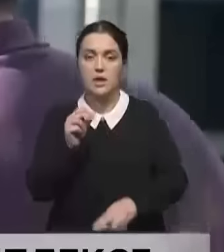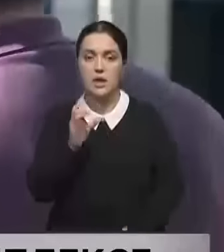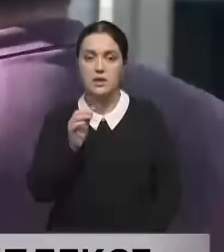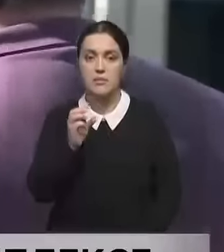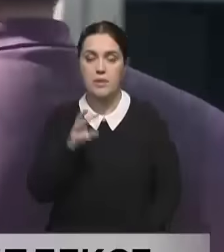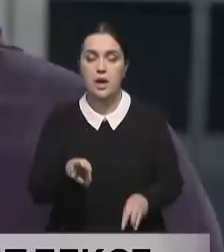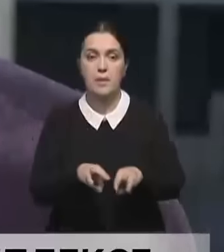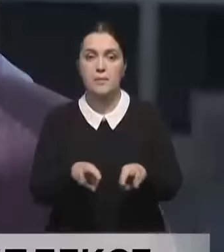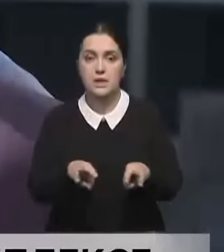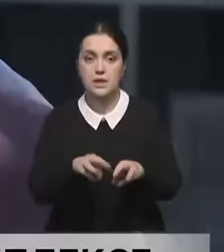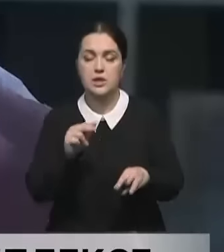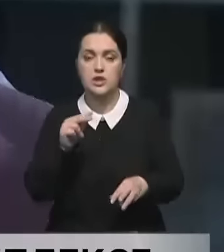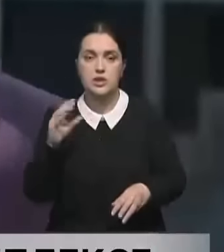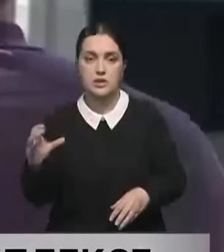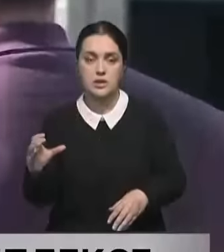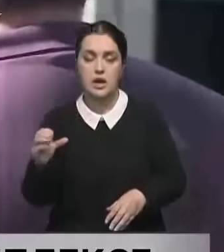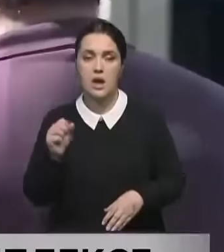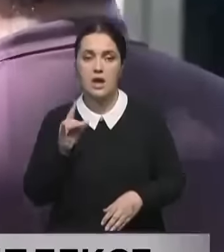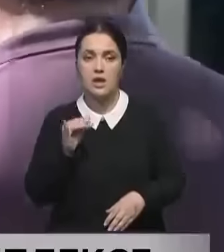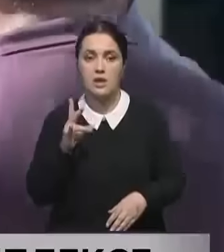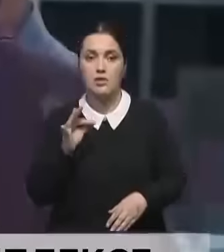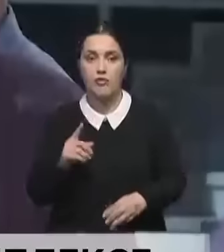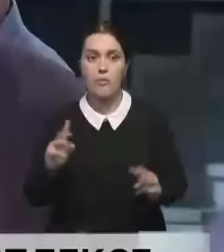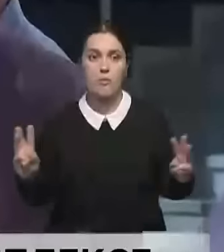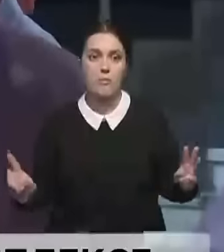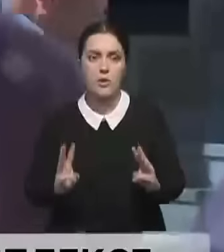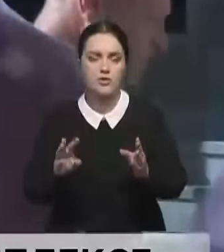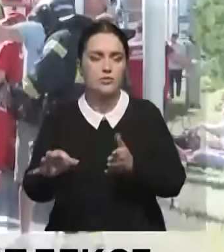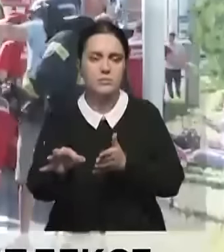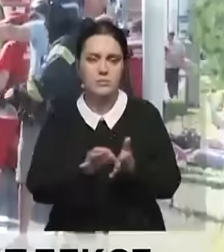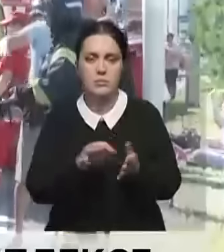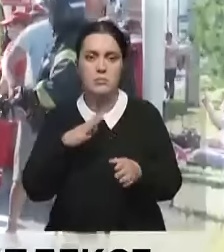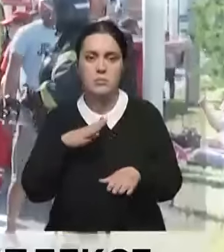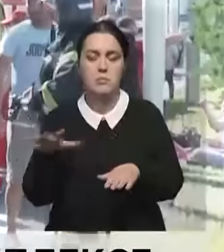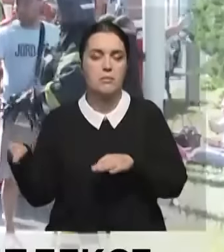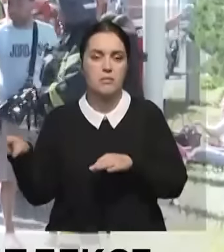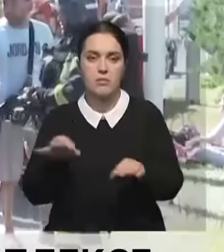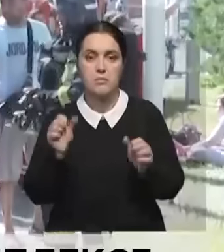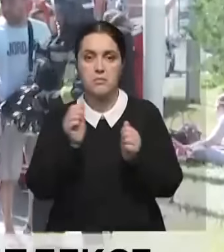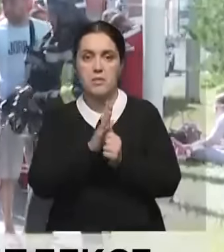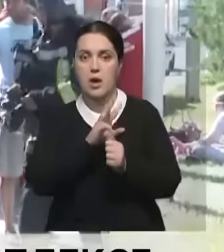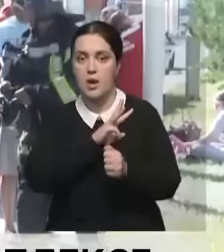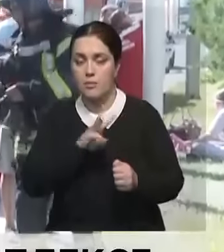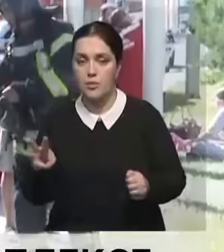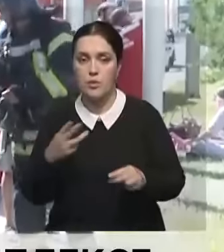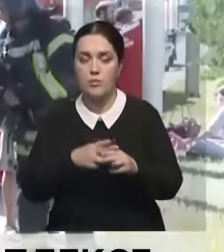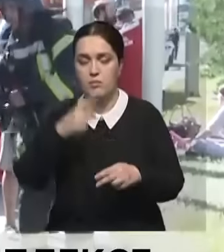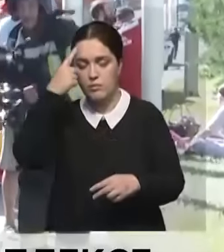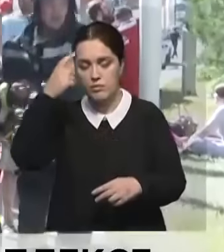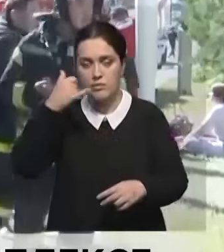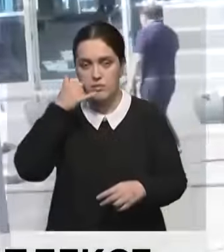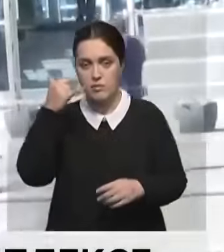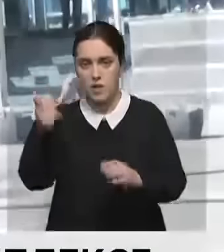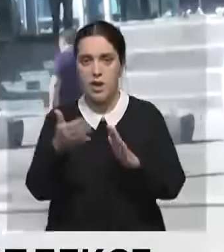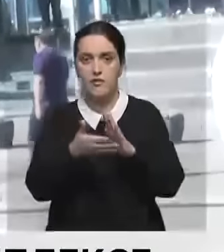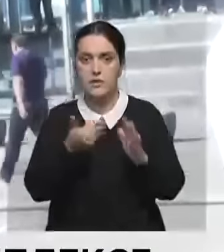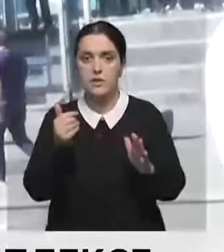и министр ПЧС Чингис Аринов. Пожарные действовали оперативно. Были на месте спустя 15 минут с момента поступления вызова